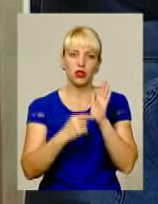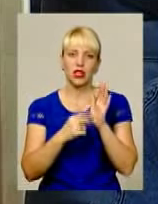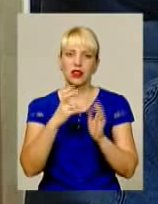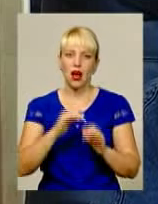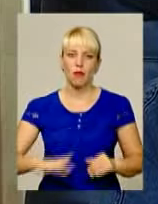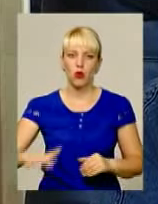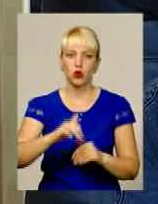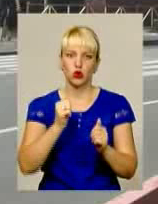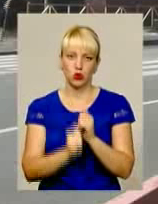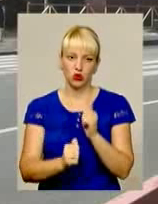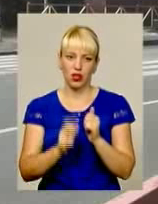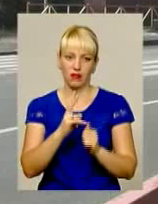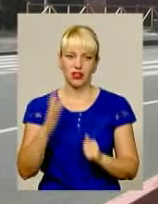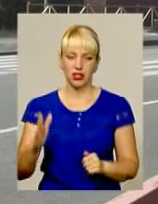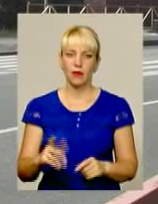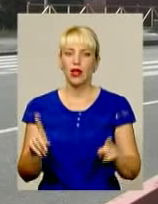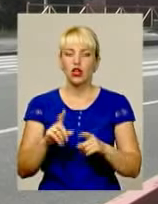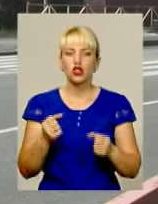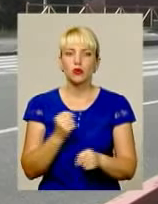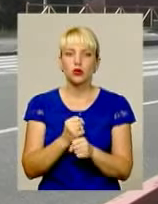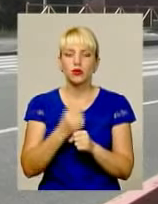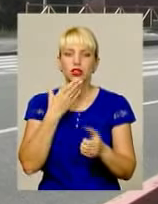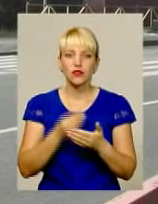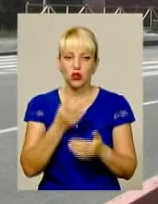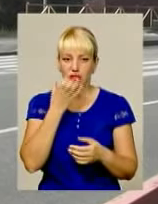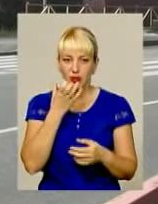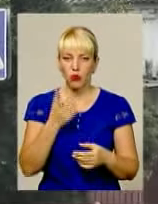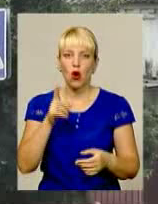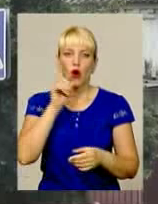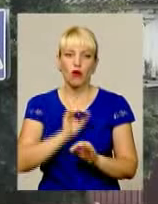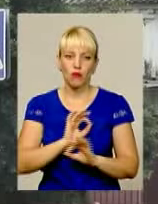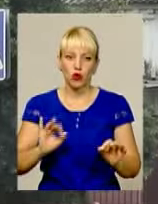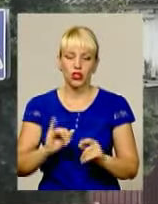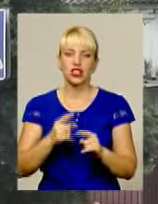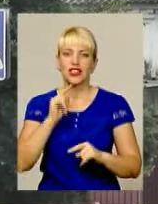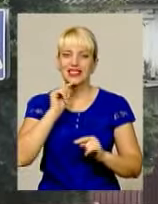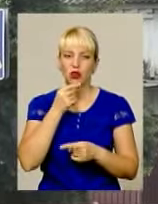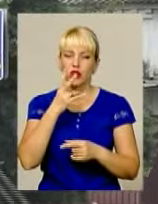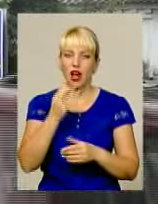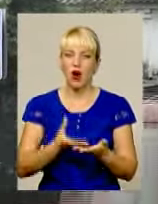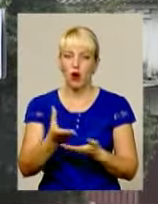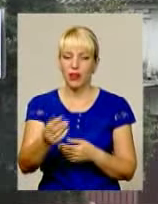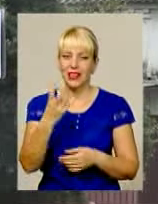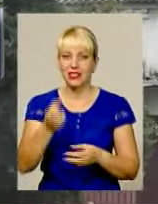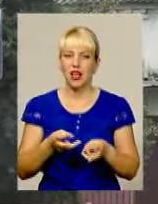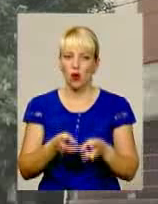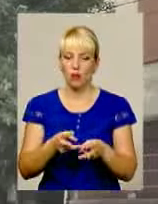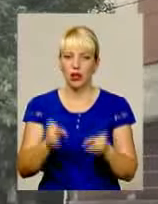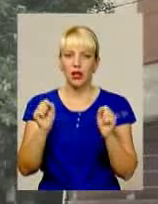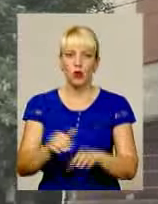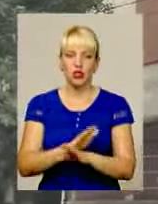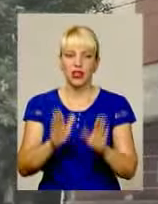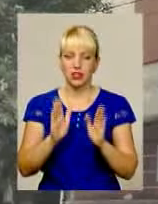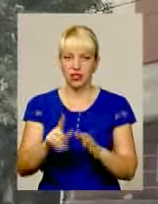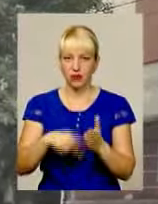площу кожної квартири. Зробити своє житло теплішим і комфортнішим і разом з тим зекономити на оплаті за опалення можна не